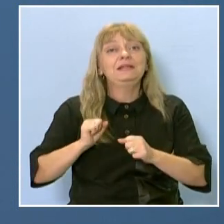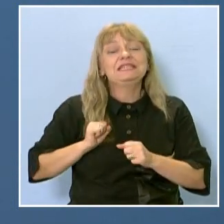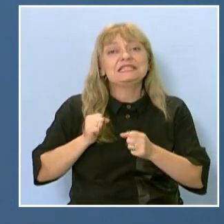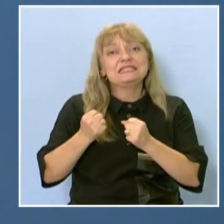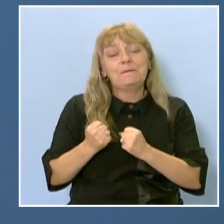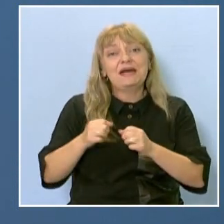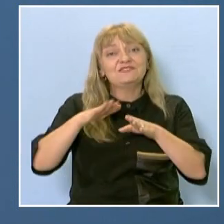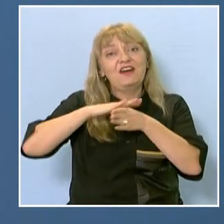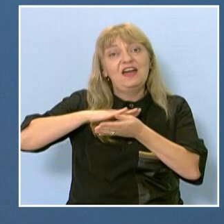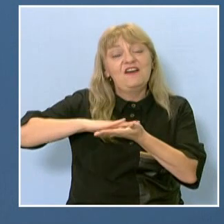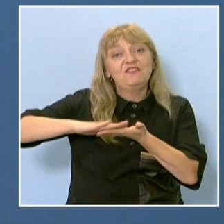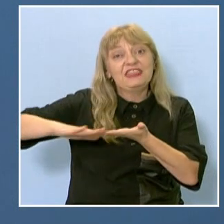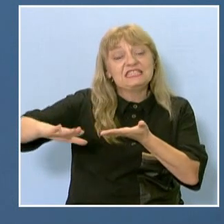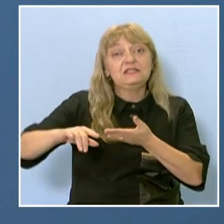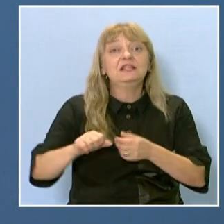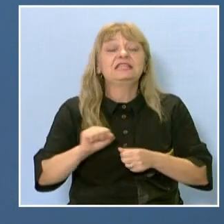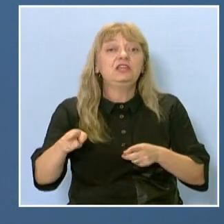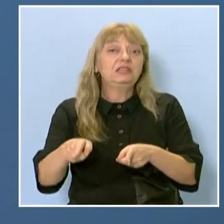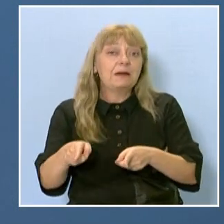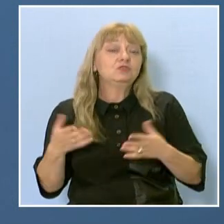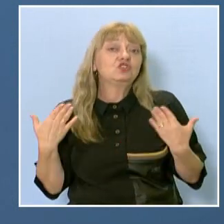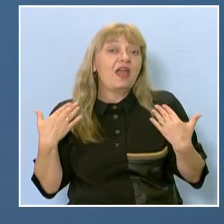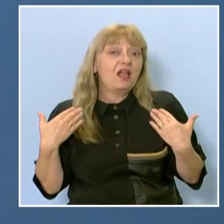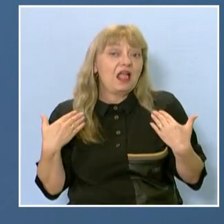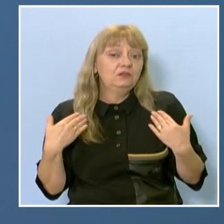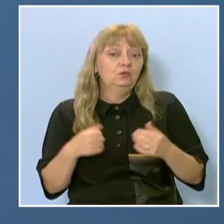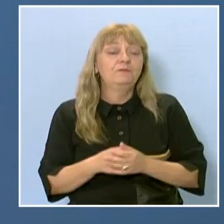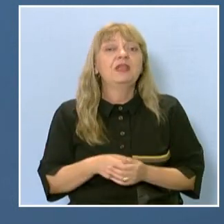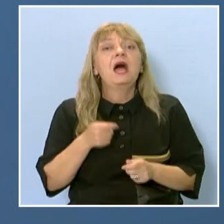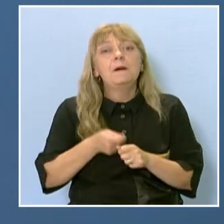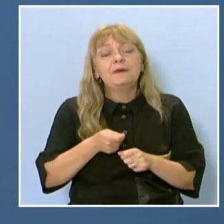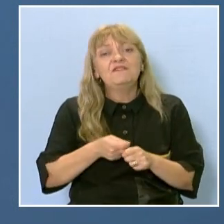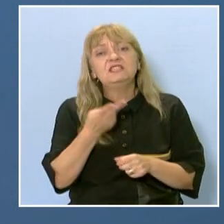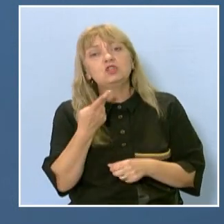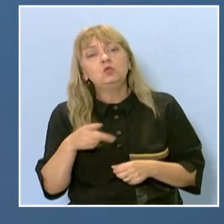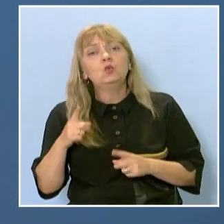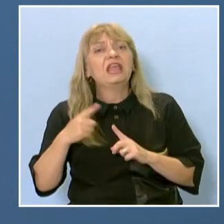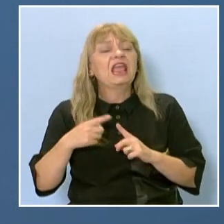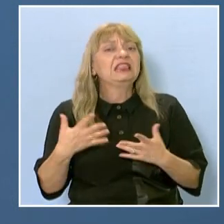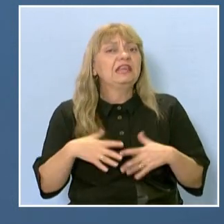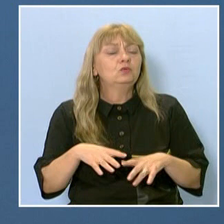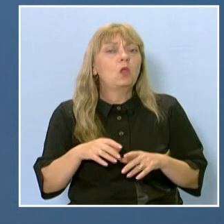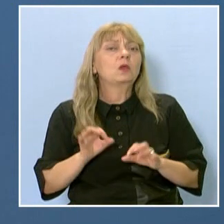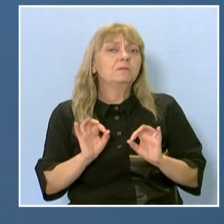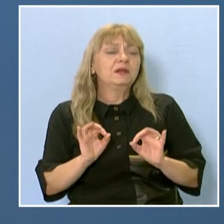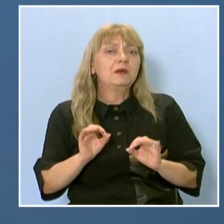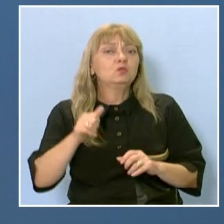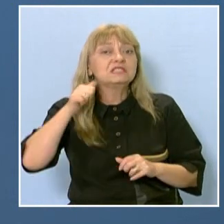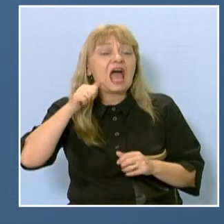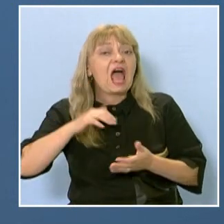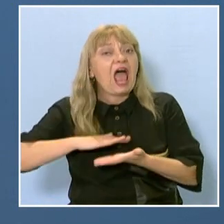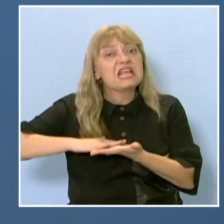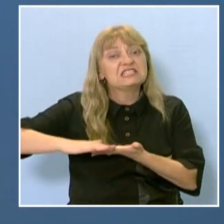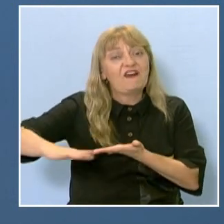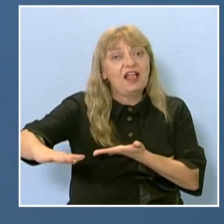съответно и самата настилка ще бъде по-хладна. Разработват се и много други технологии за асфалта, по пътищата,